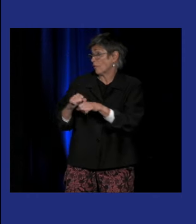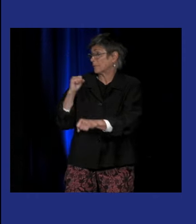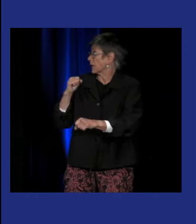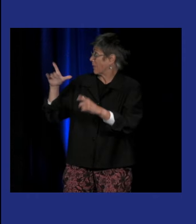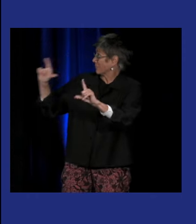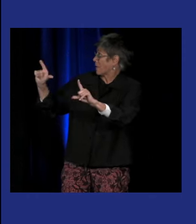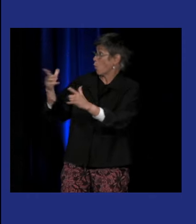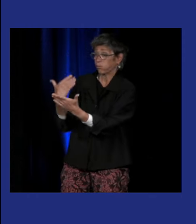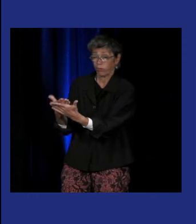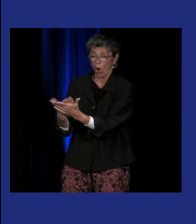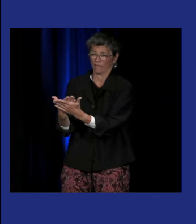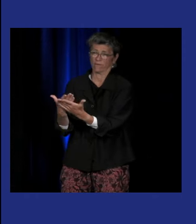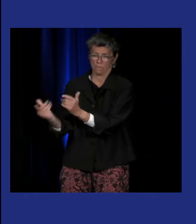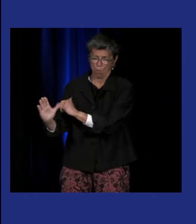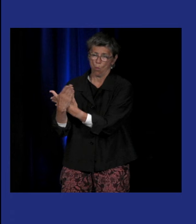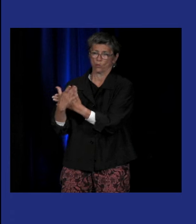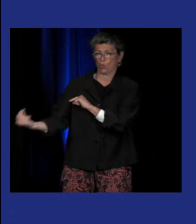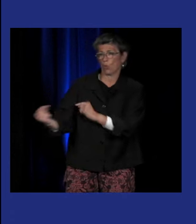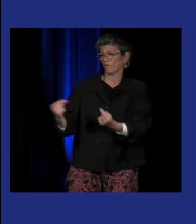Donc, ce tableau montre le conflit, justement.